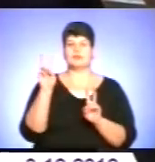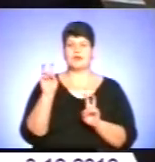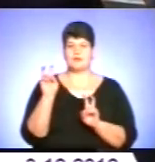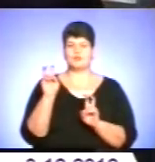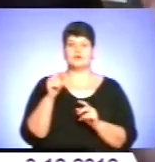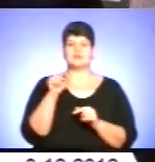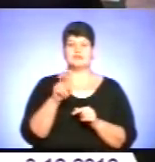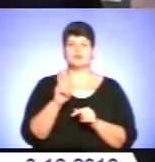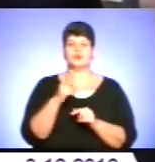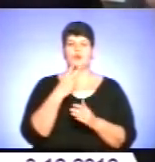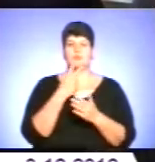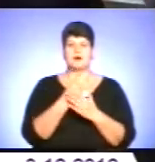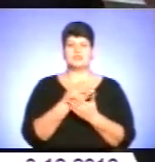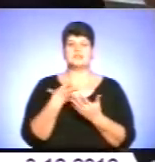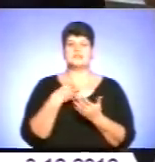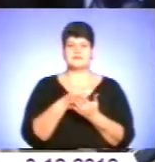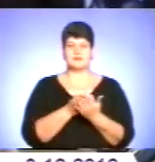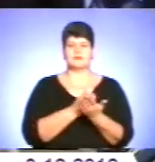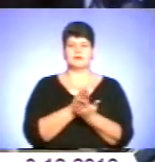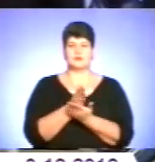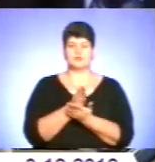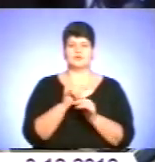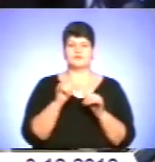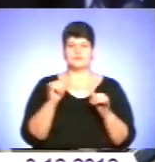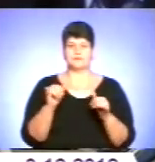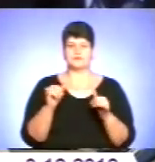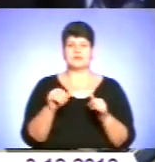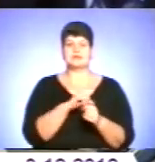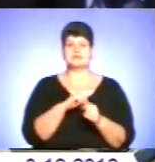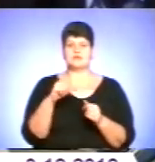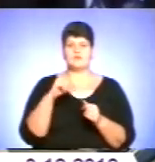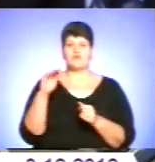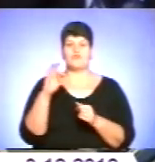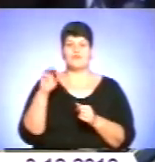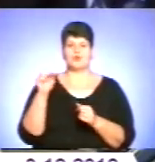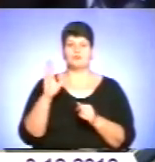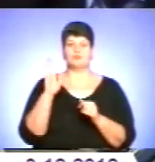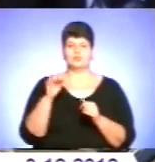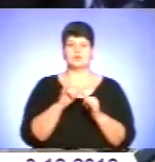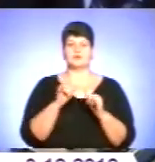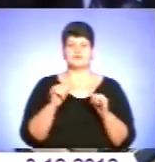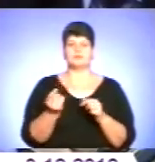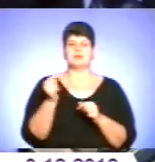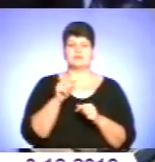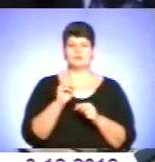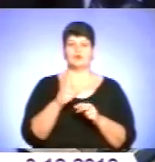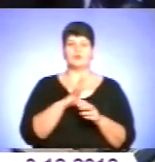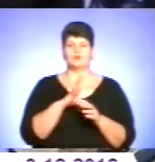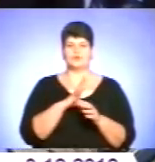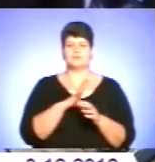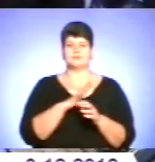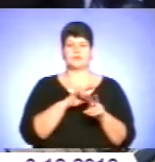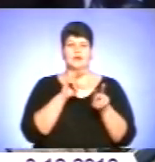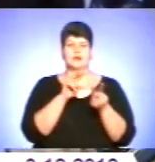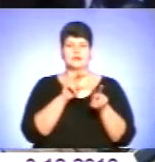ті, які бачать свій вектор розвитку. Сам форум буде поштовхом для тих, хто був глядачем, або